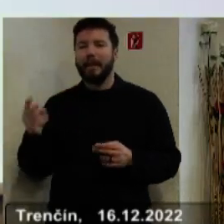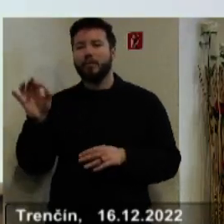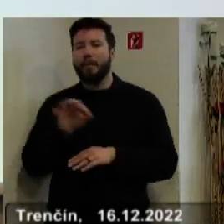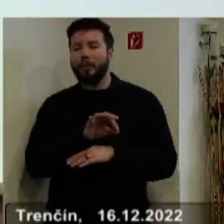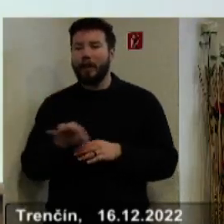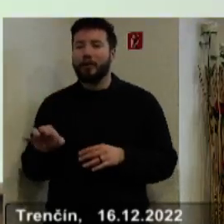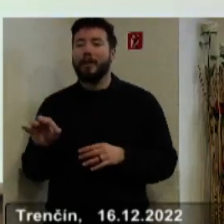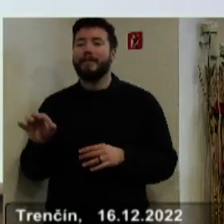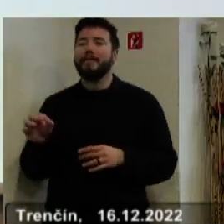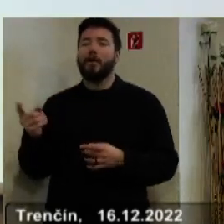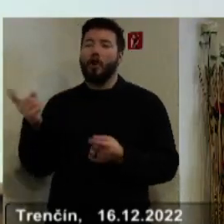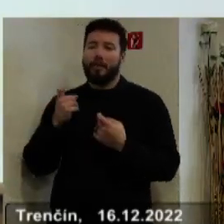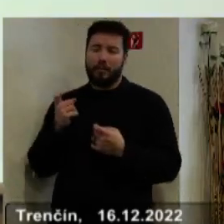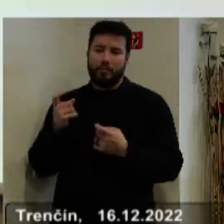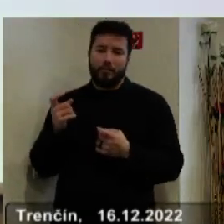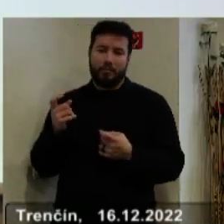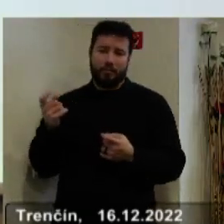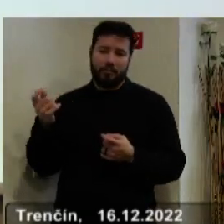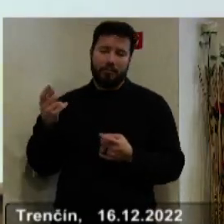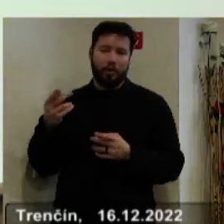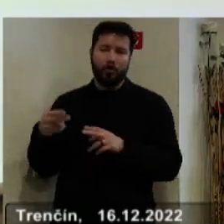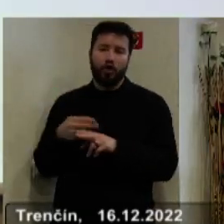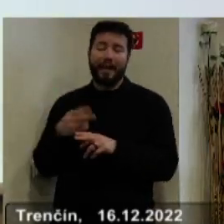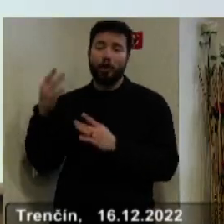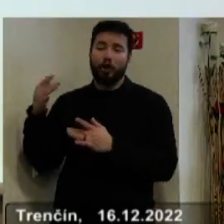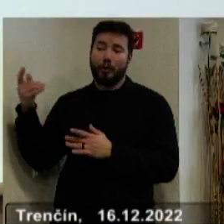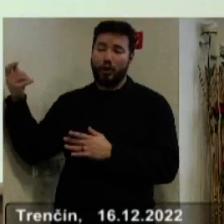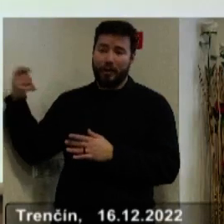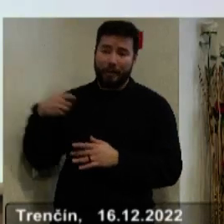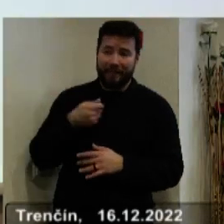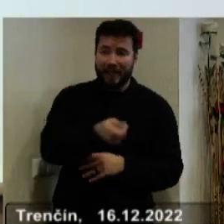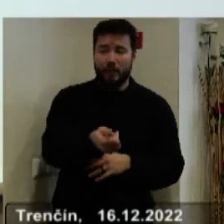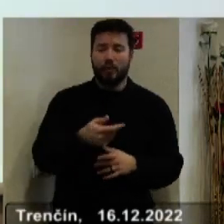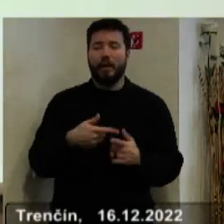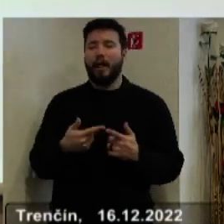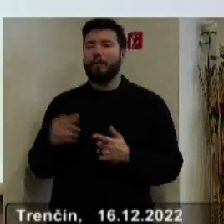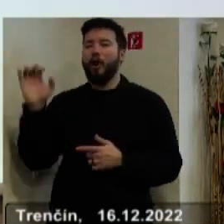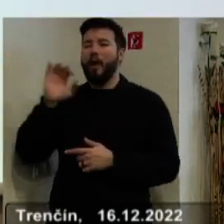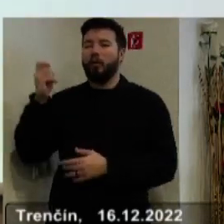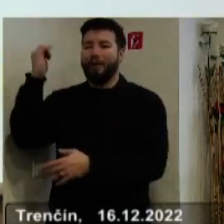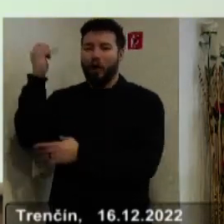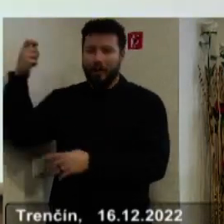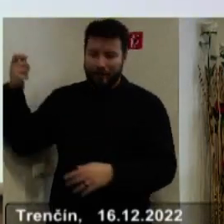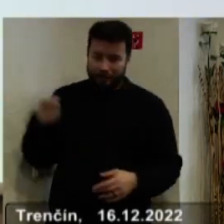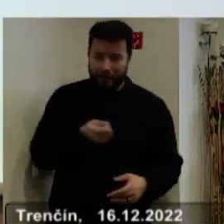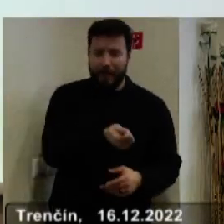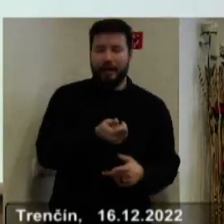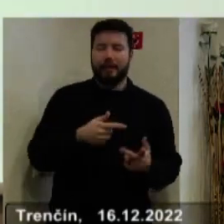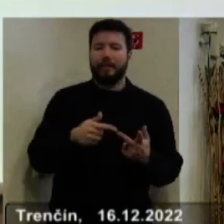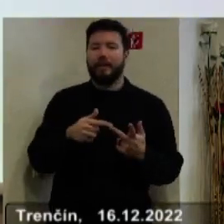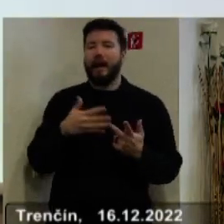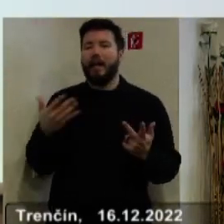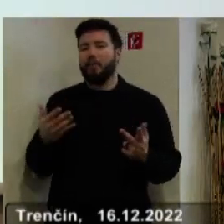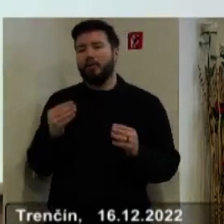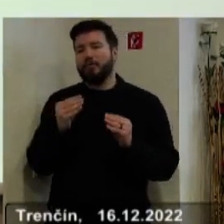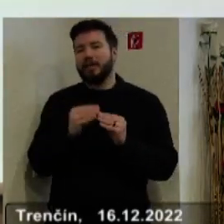projektov financovaných či už systémom predfinancovania zo štátneho rozpočtu a európskych štruktúrálnych fondov alebo systémom